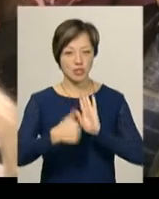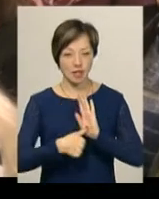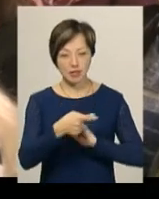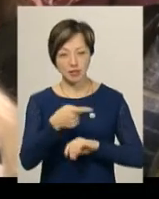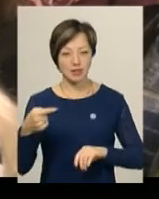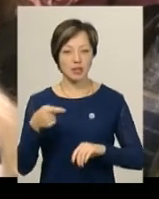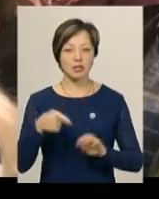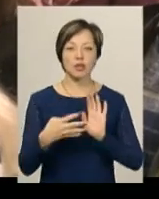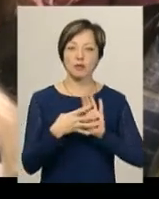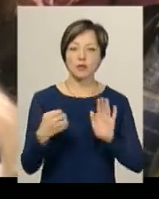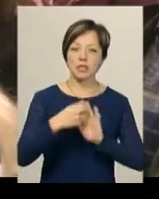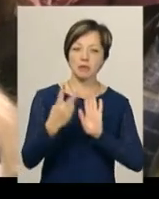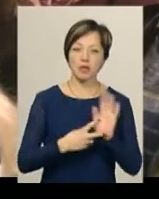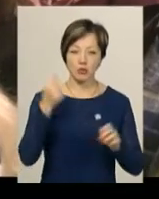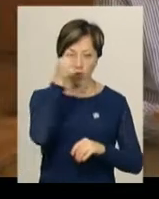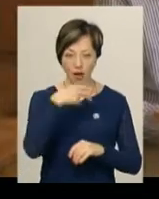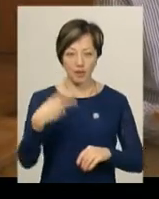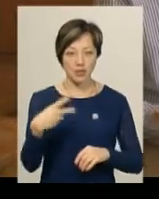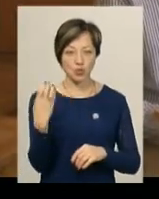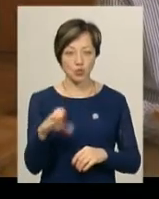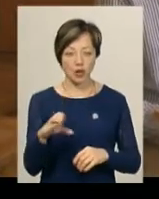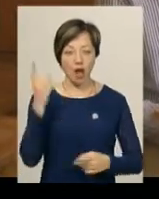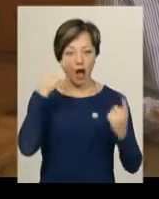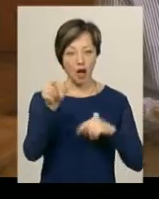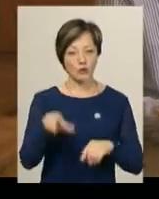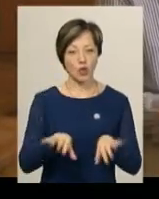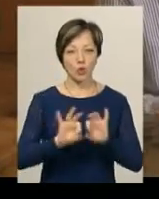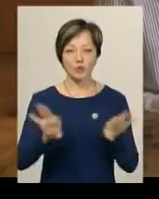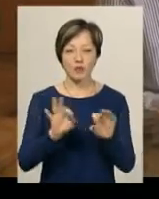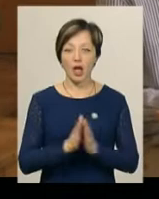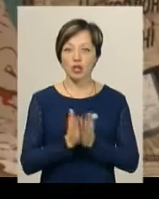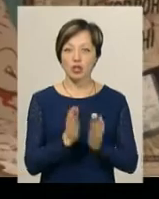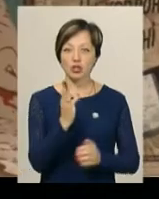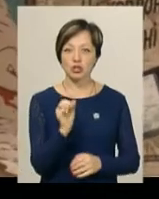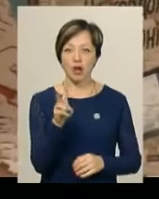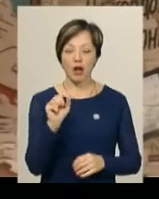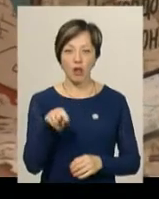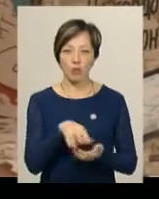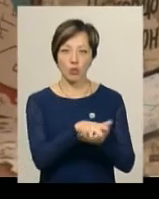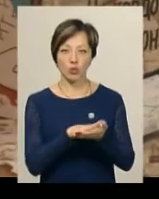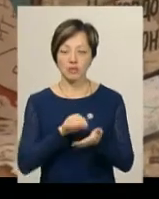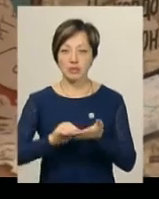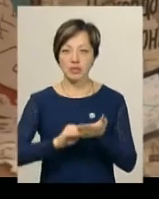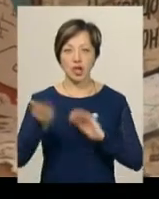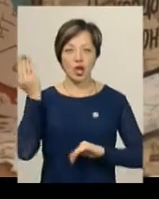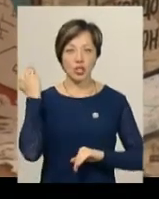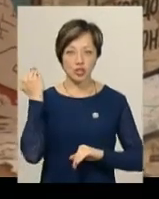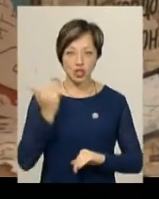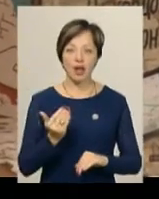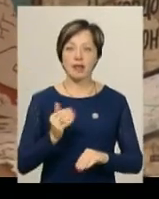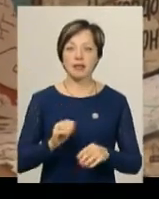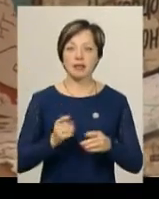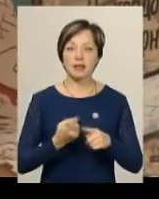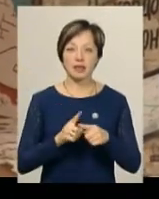-1917 роках ХХ століття. Автор розповідає, книги «Шакал» – це продовження написаного раніше детективу «На